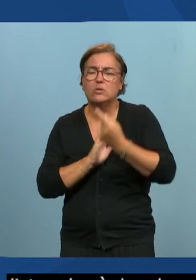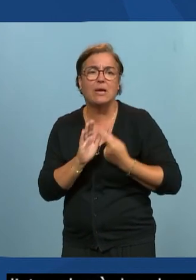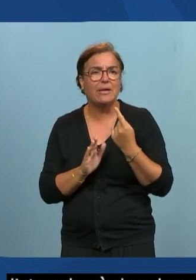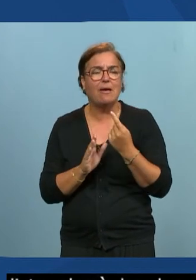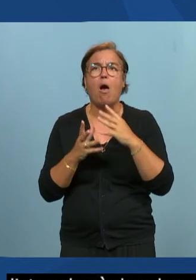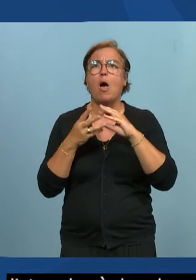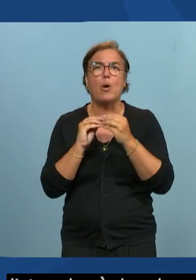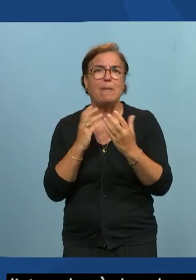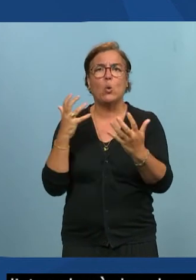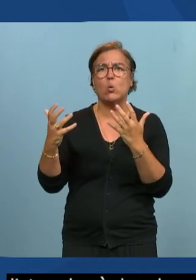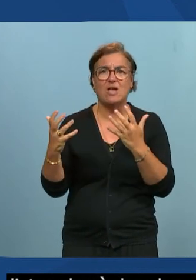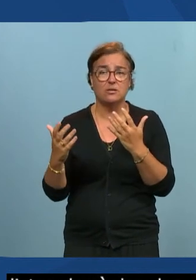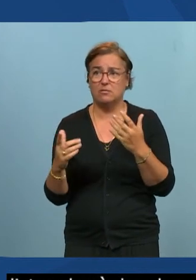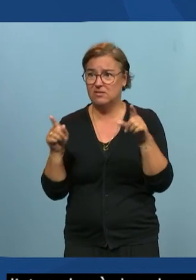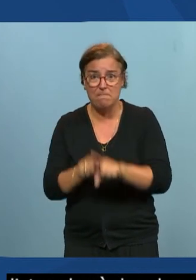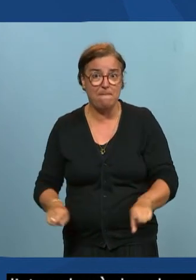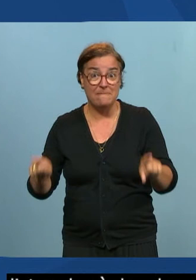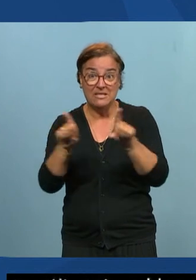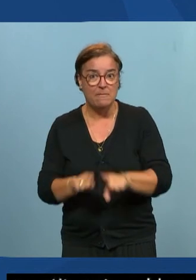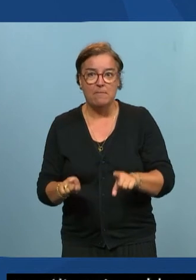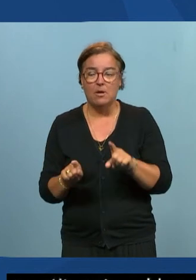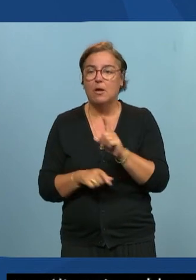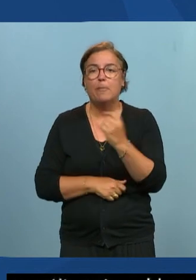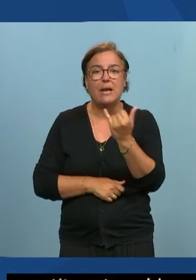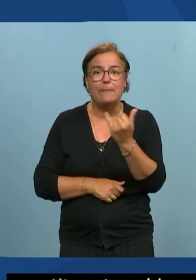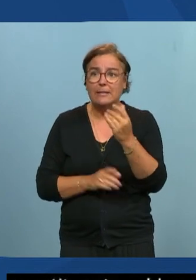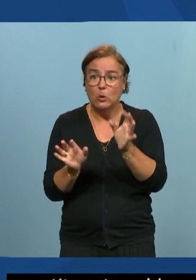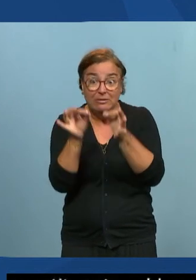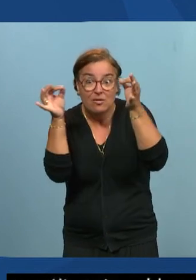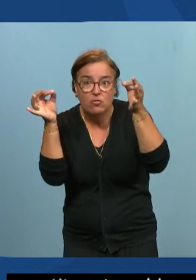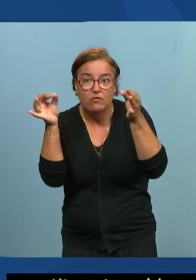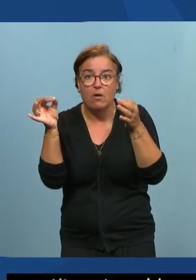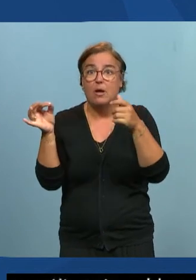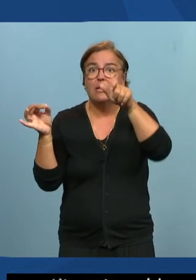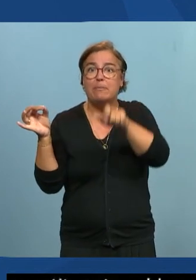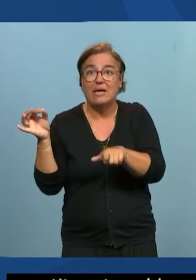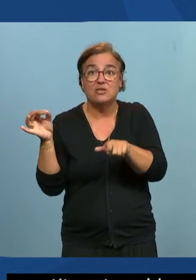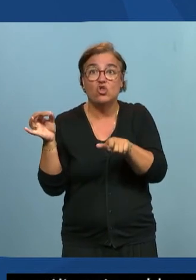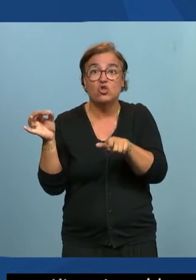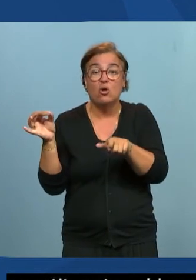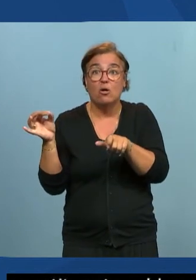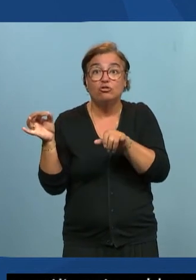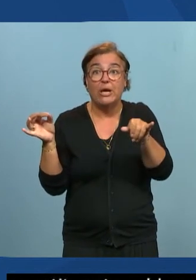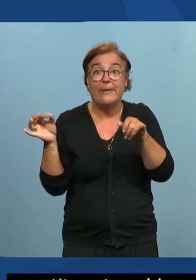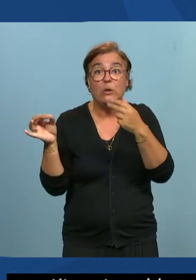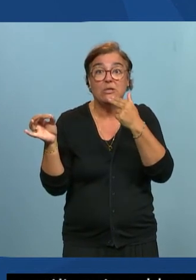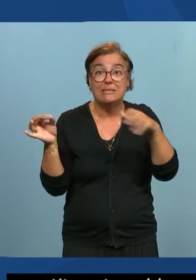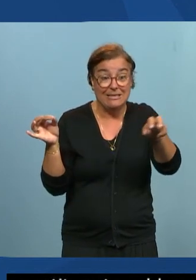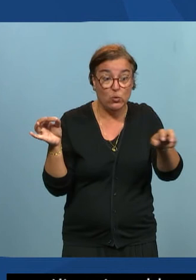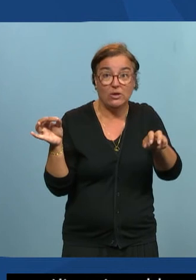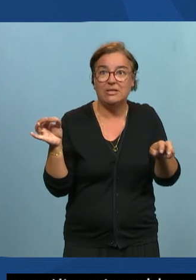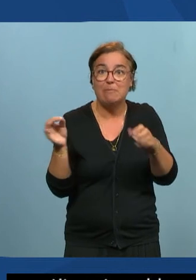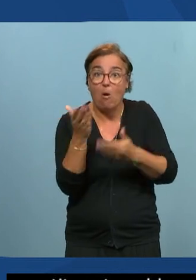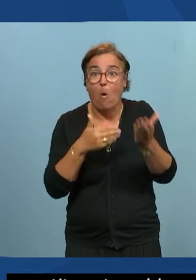problèmes de contraste c'est pas la peine de redécouvrir qu'il y des utilisateurs qui naviguent au clavier ou qui vocalisent un contenu c